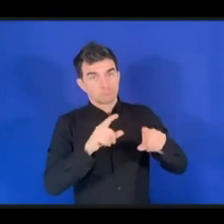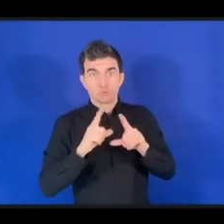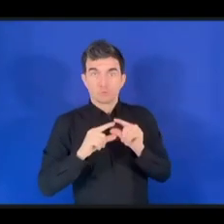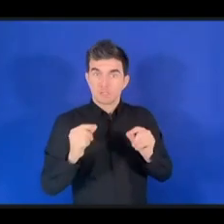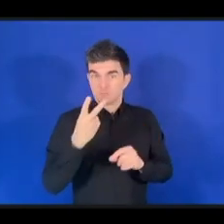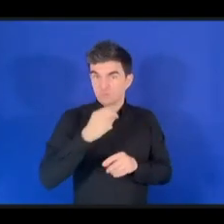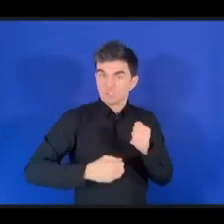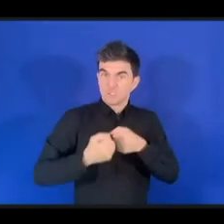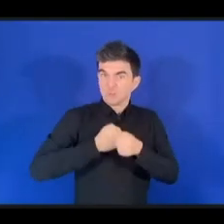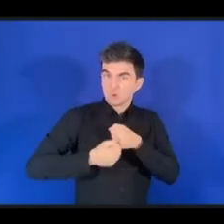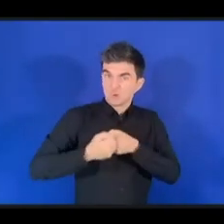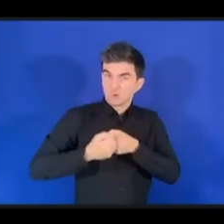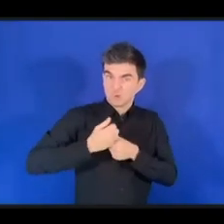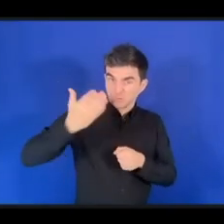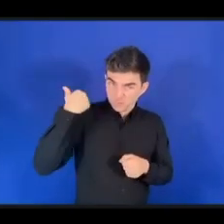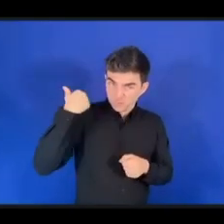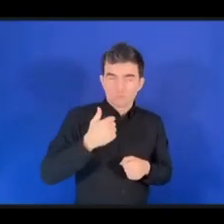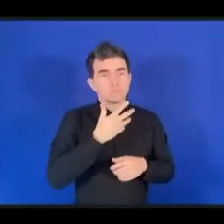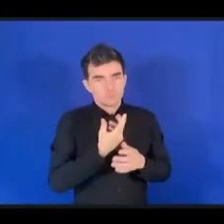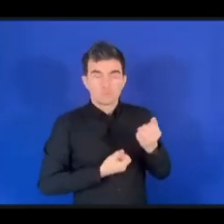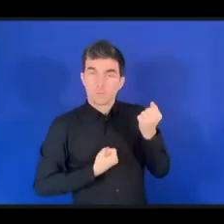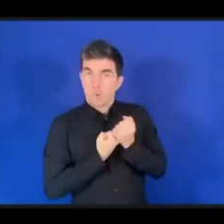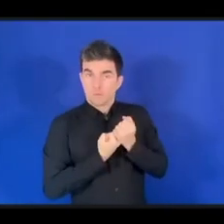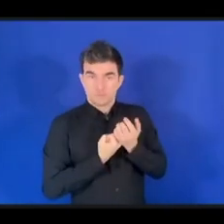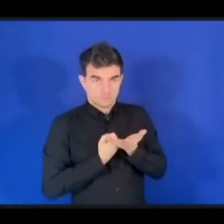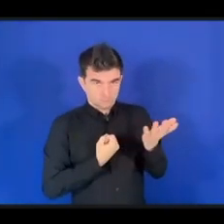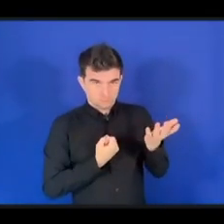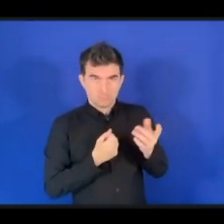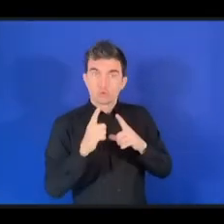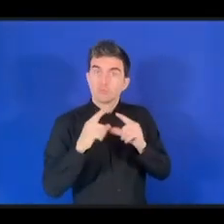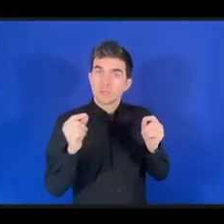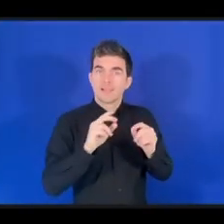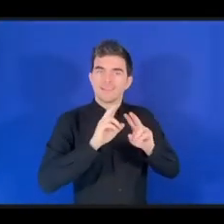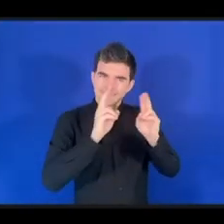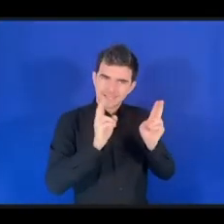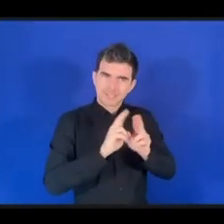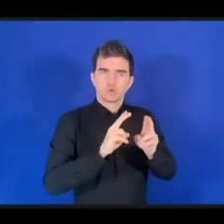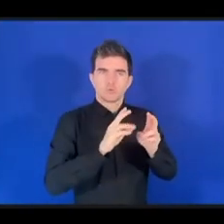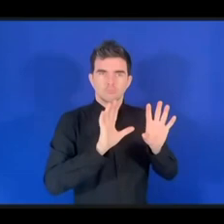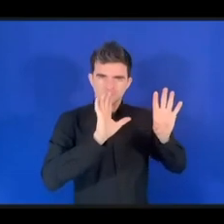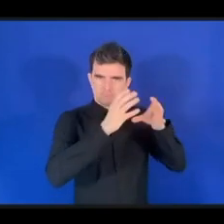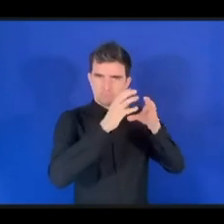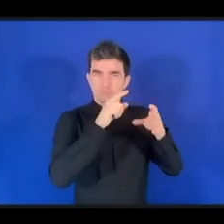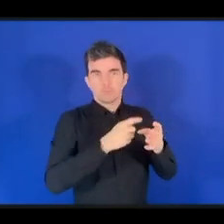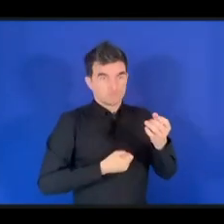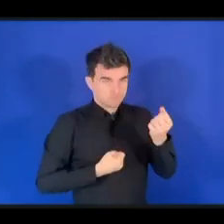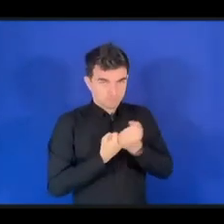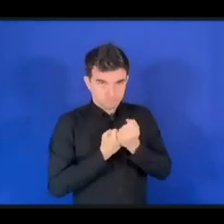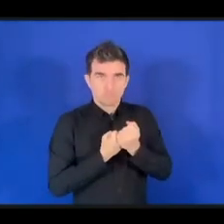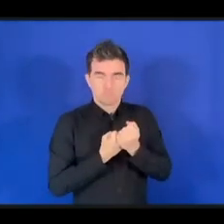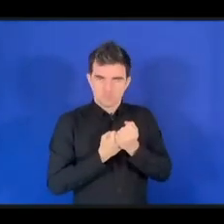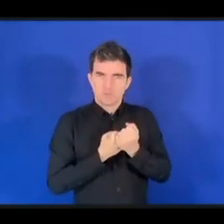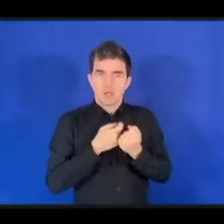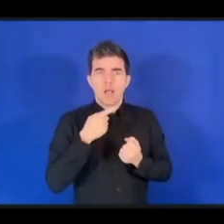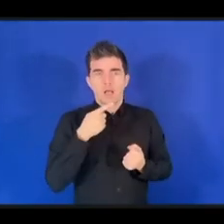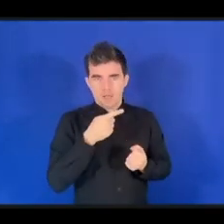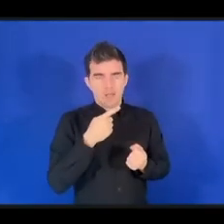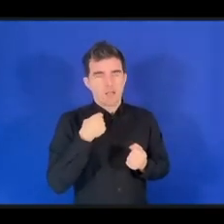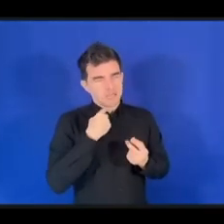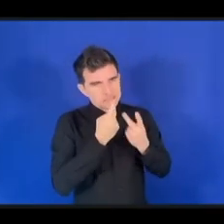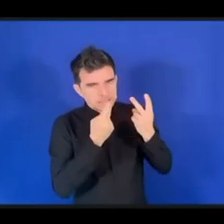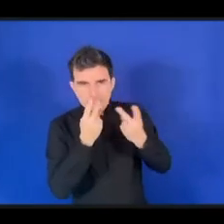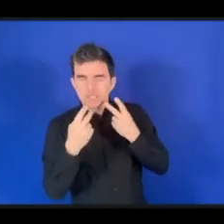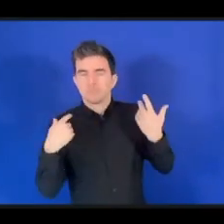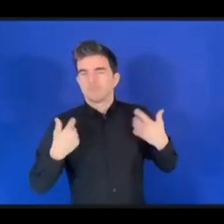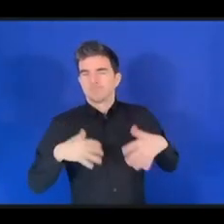Организации международного сотрудничества Японии. И я тогда очень многое узнала.